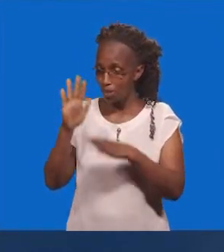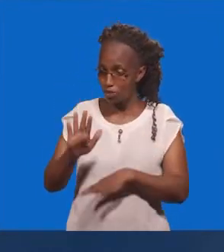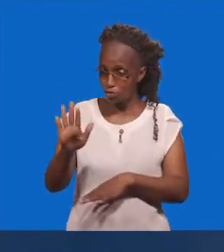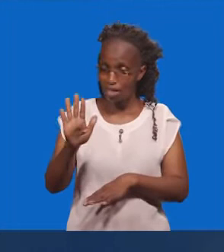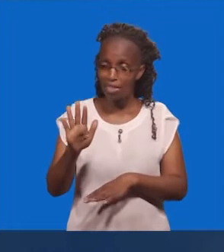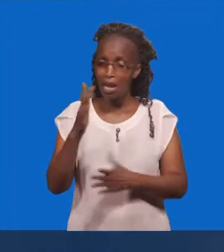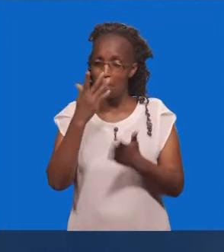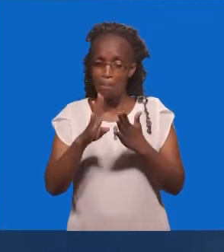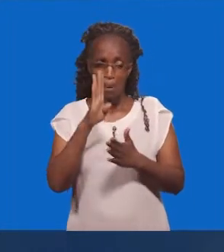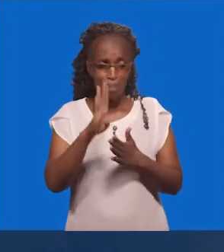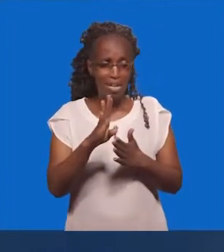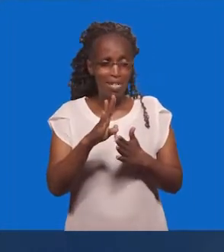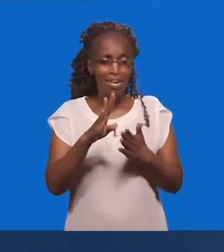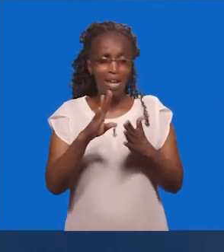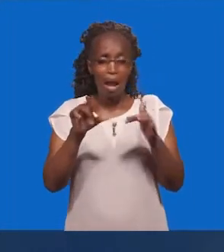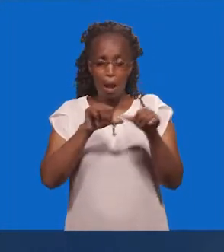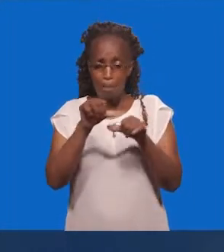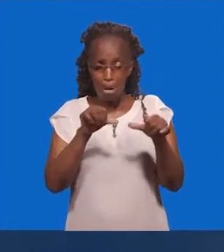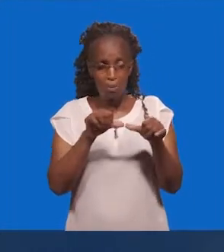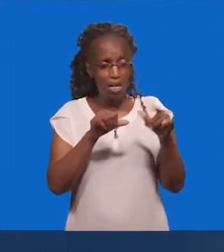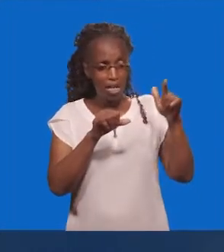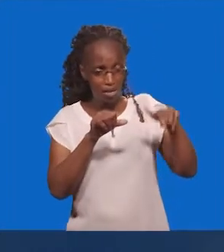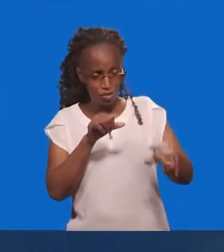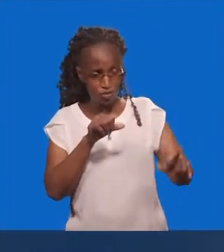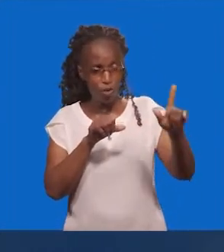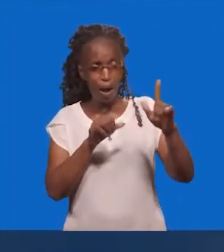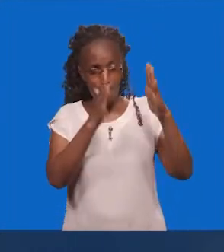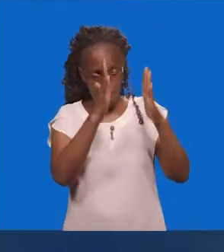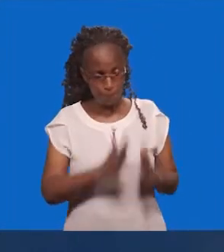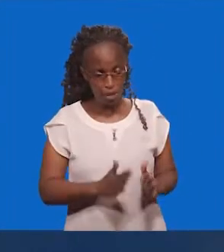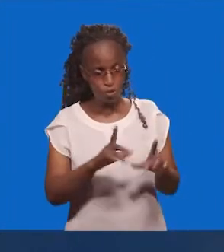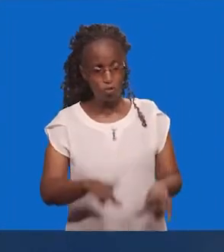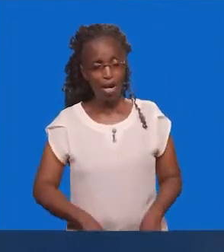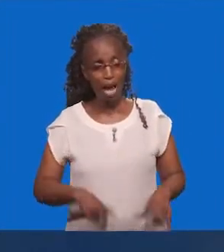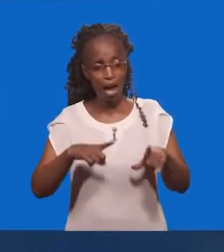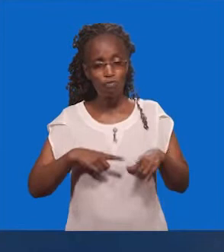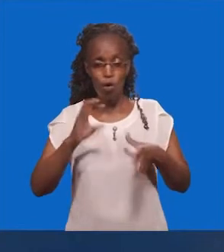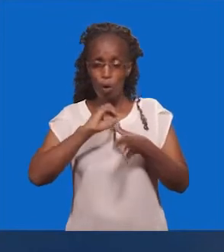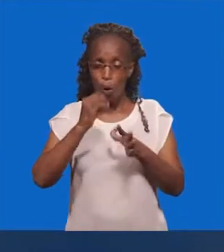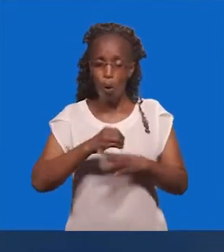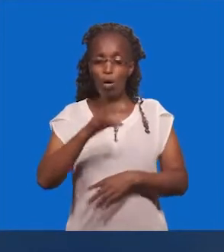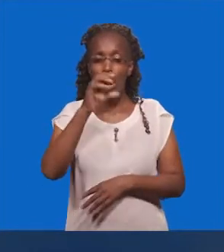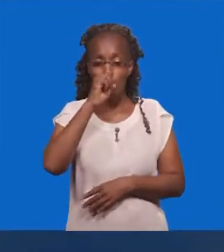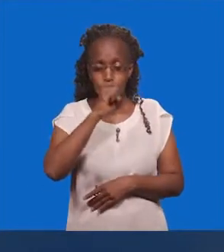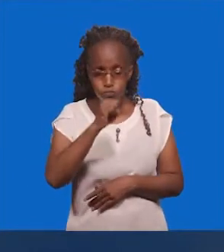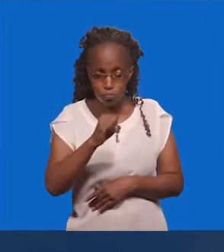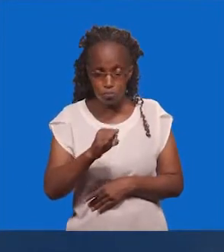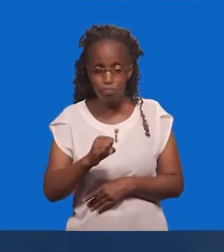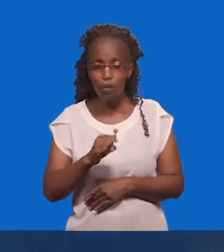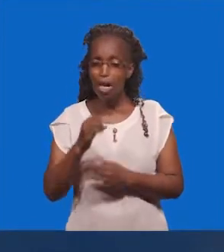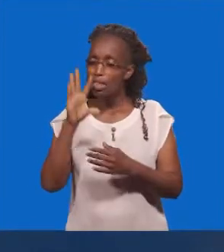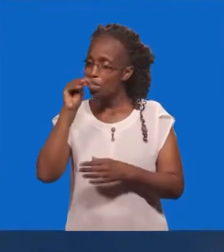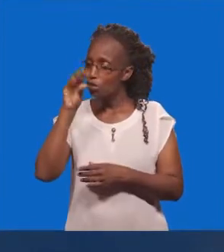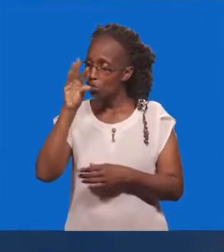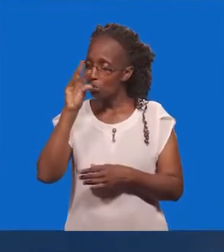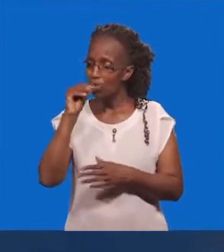Ata Njuhu Ya Familia Yenu Ama Mambabu Zetu Mambabu Zako Waliweza Kuongea Kitu Njuhu